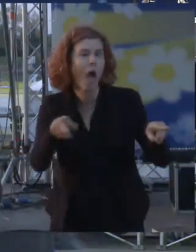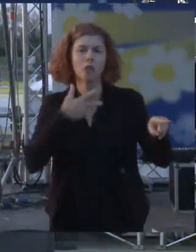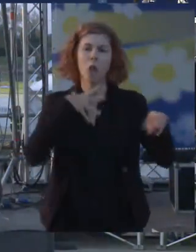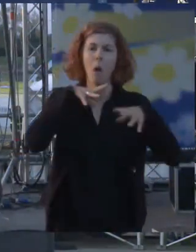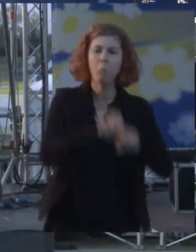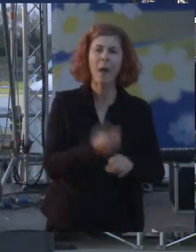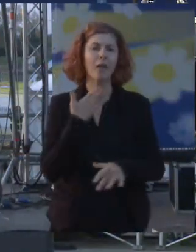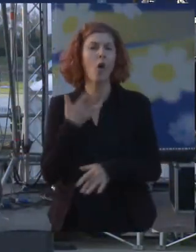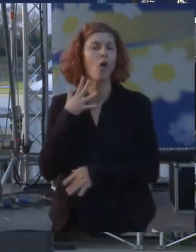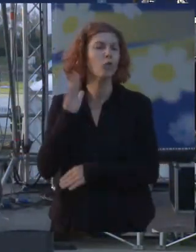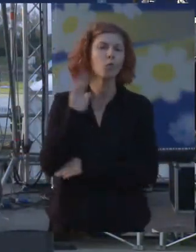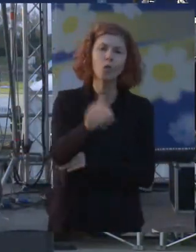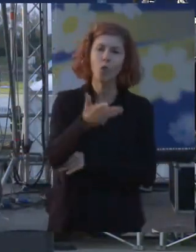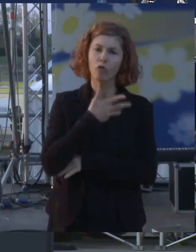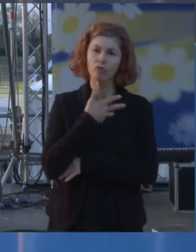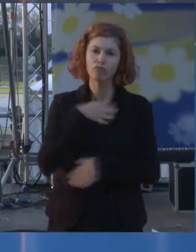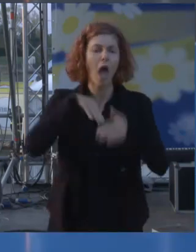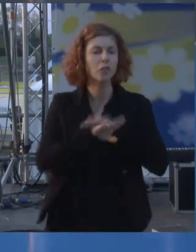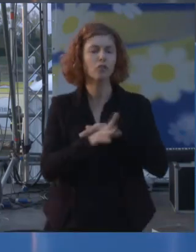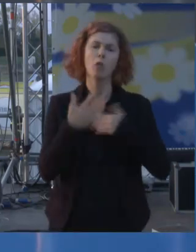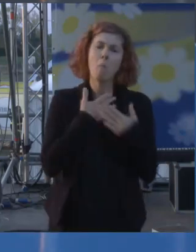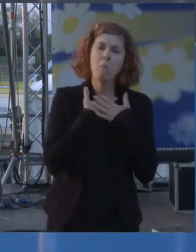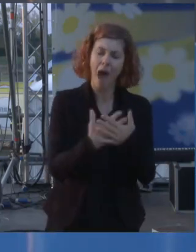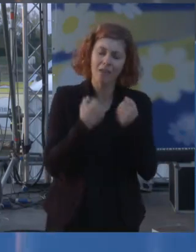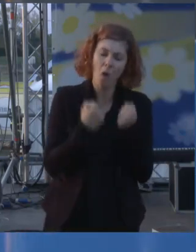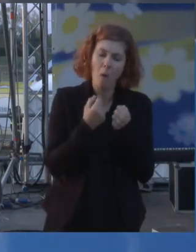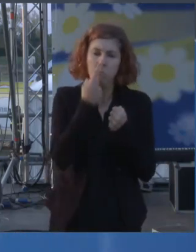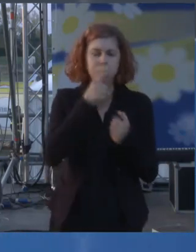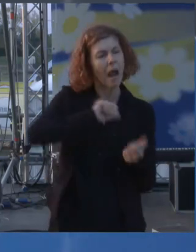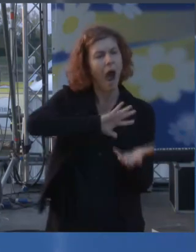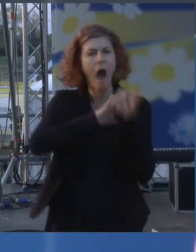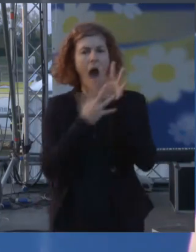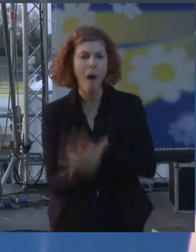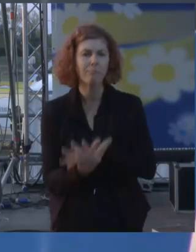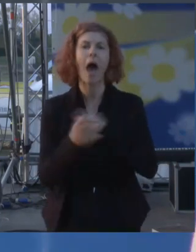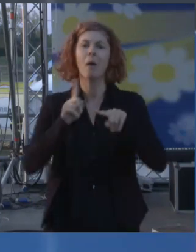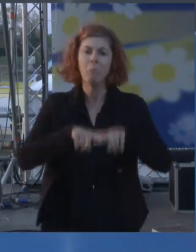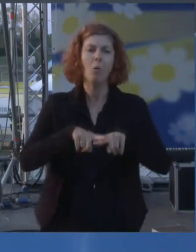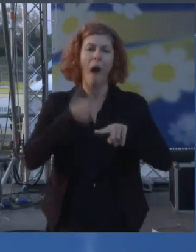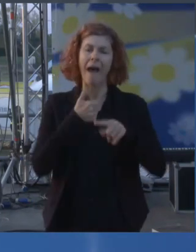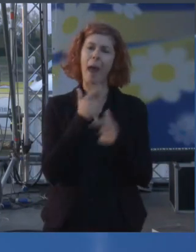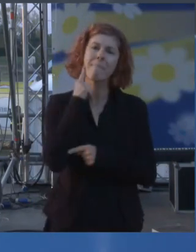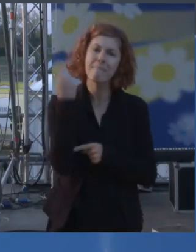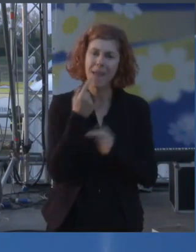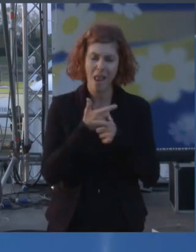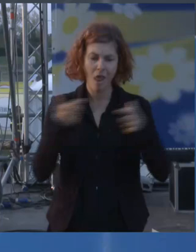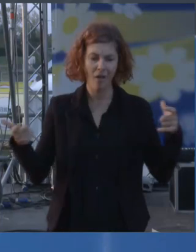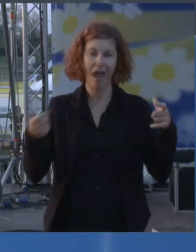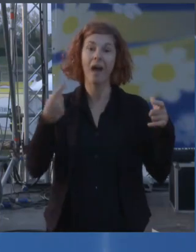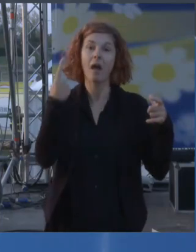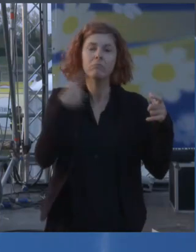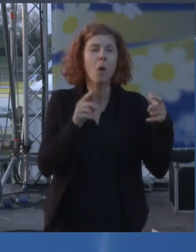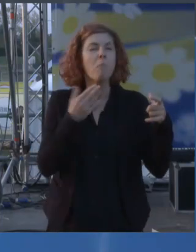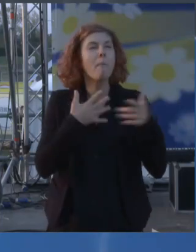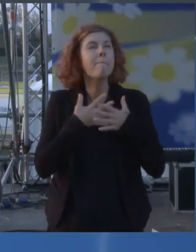con passione per cambiare, per migliorare questo è quello che stiamo facendo ed è la passione quello che ci muove